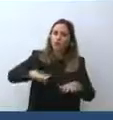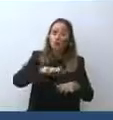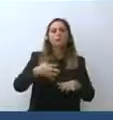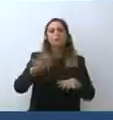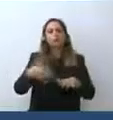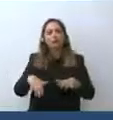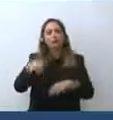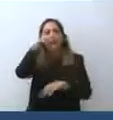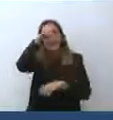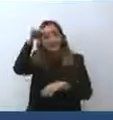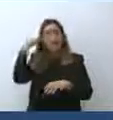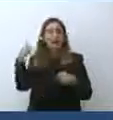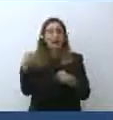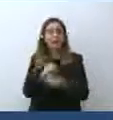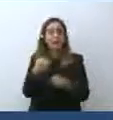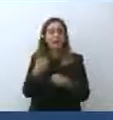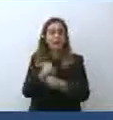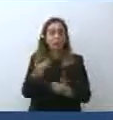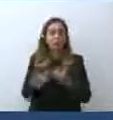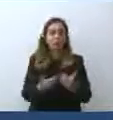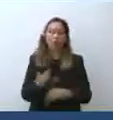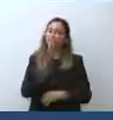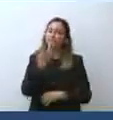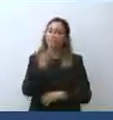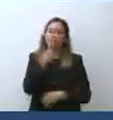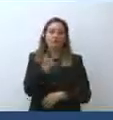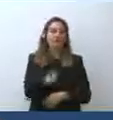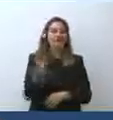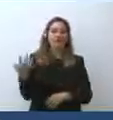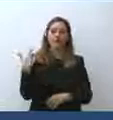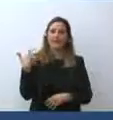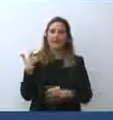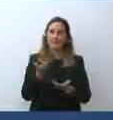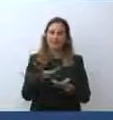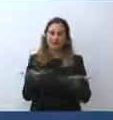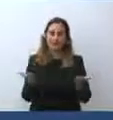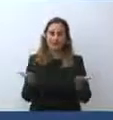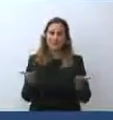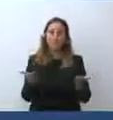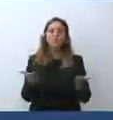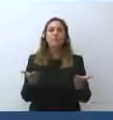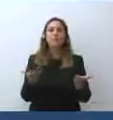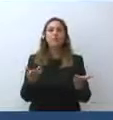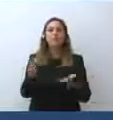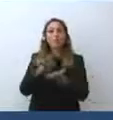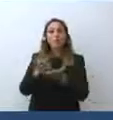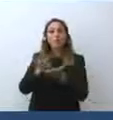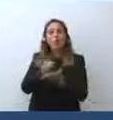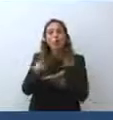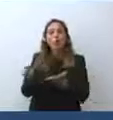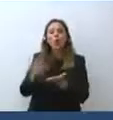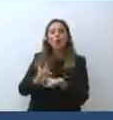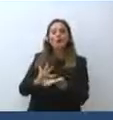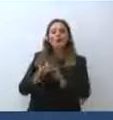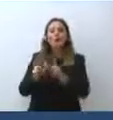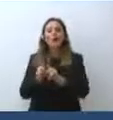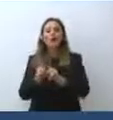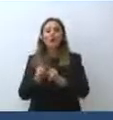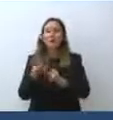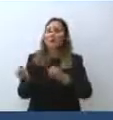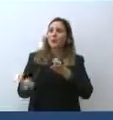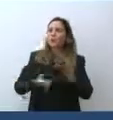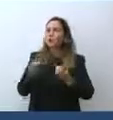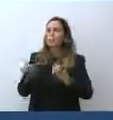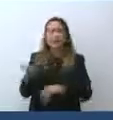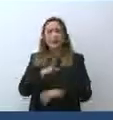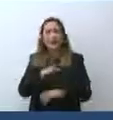durante l'estate e che io voglio qui ringraziare per dare senso di quanto la nostra scuola sia viva e capace di svolgere